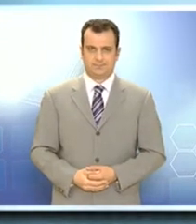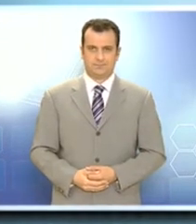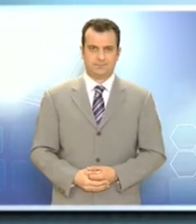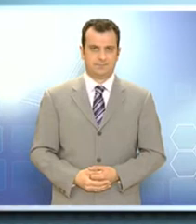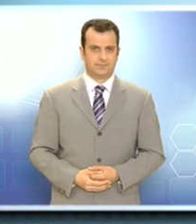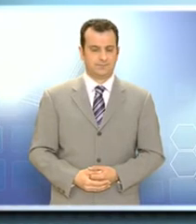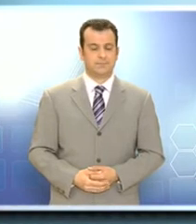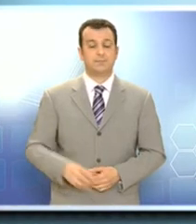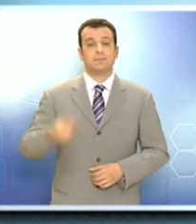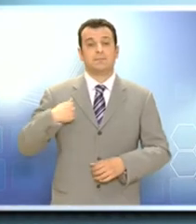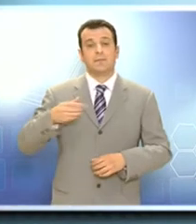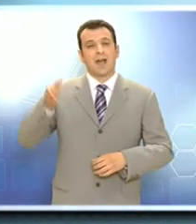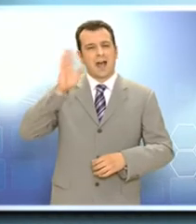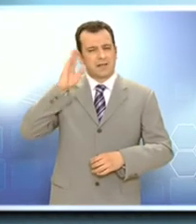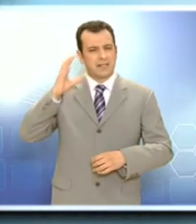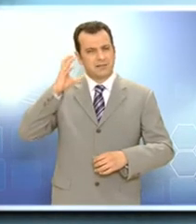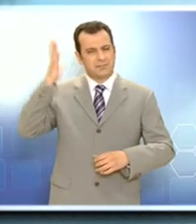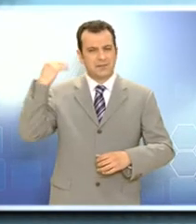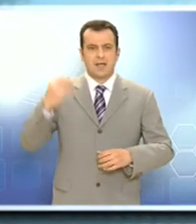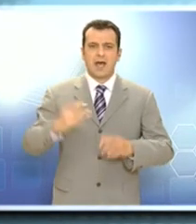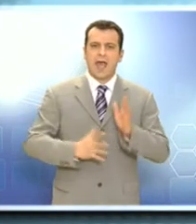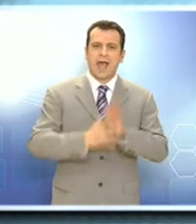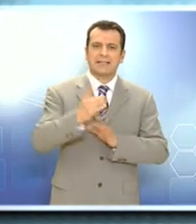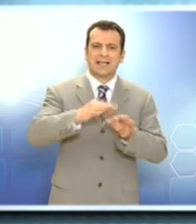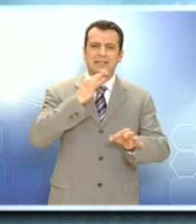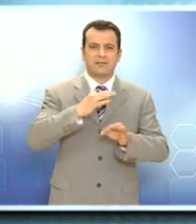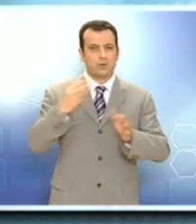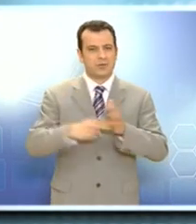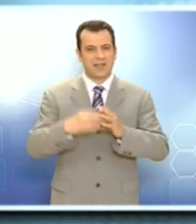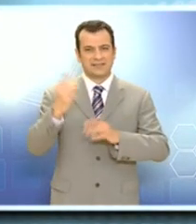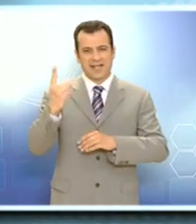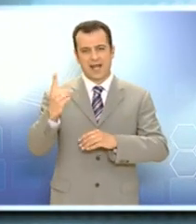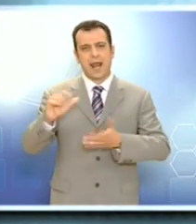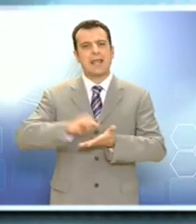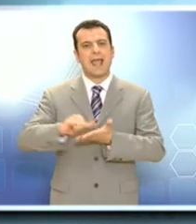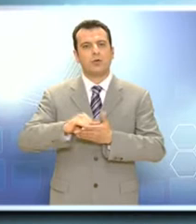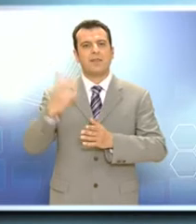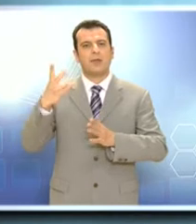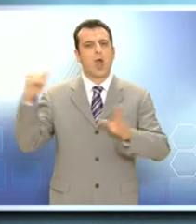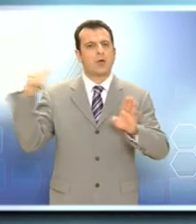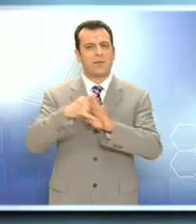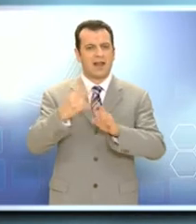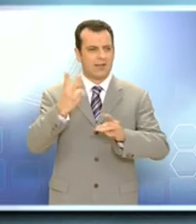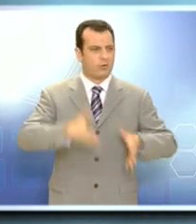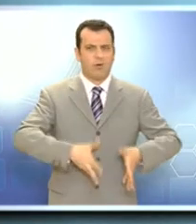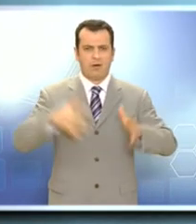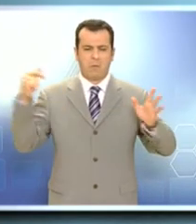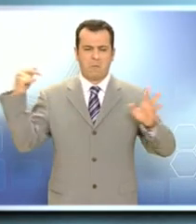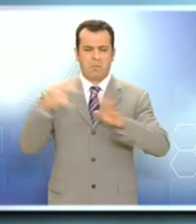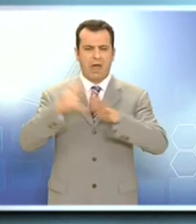12 χρόνια μετά την τρομοκρατική επίθεση της 11ης Σεπτεμβρίου 2001 στη Νέα Υόρκη, που στήχησε τη ζωή σε